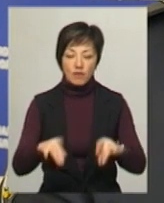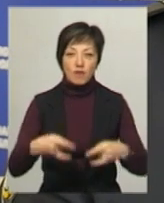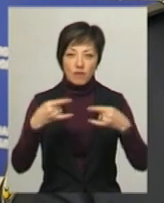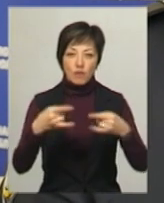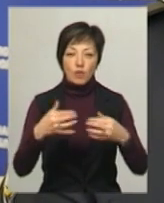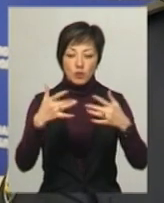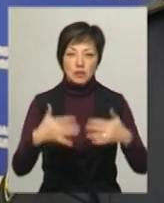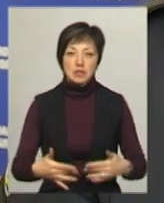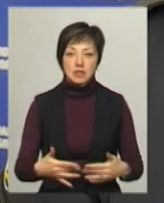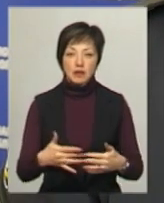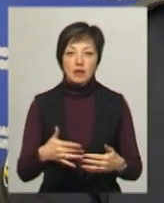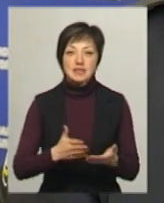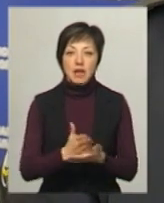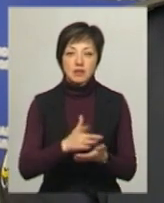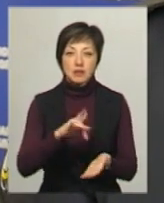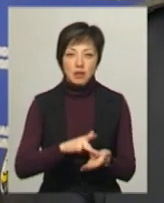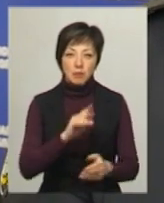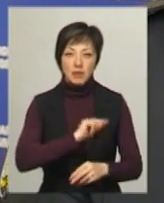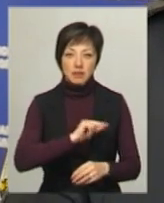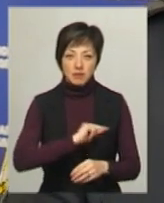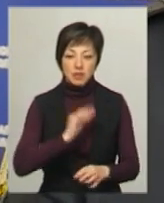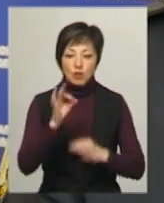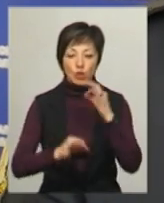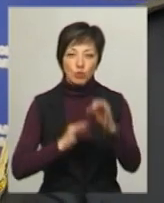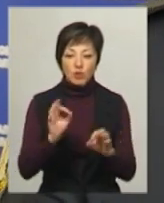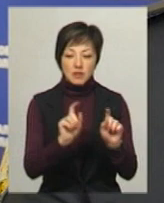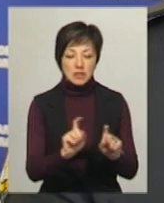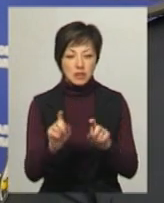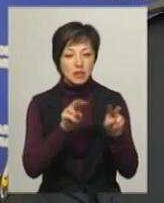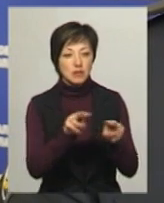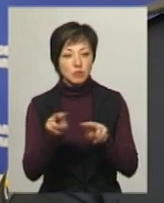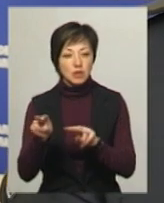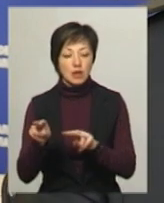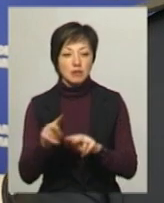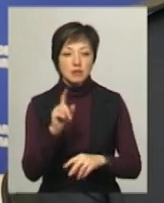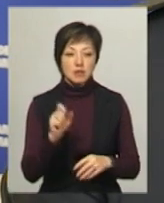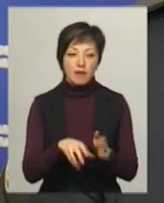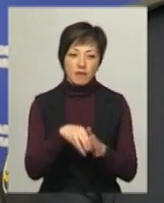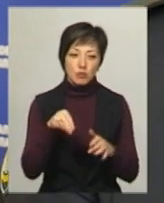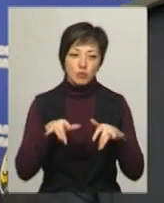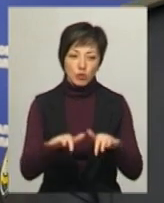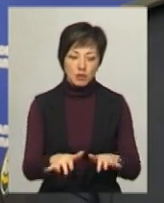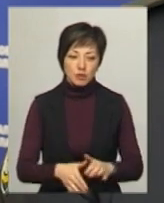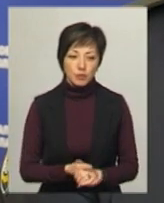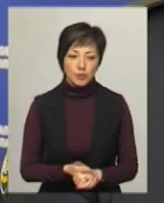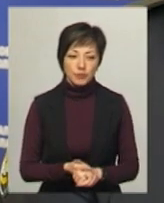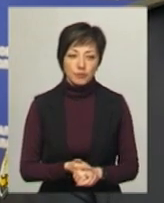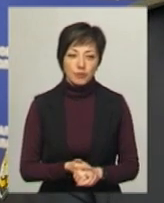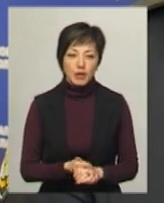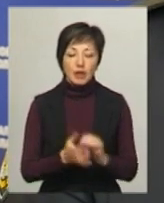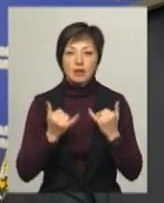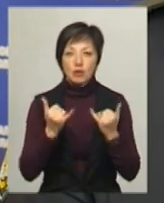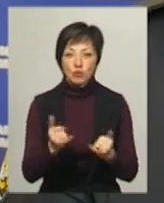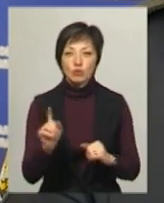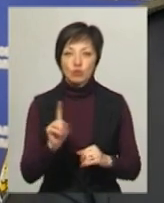асоціаційний центр, де працівник буде цілотубово сидіти та наблюдати за виборчим процесом. Для